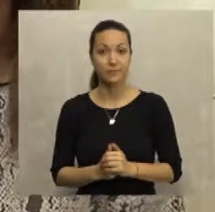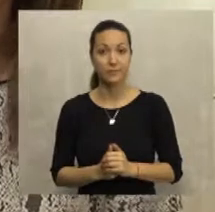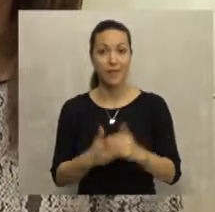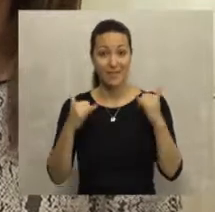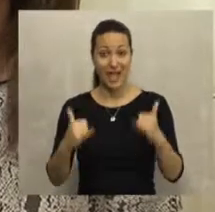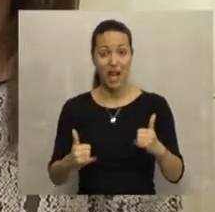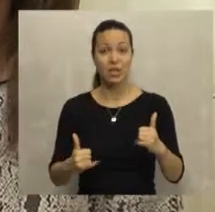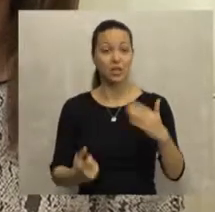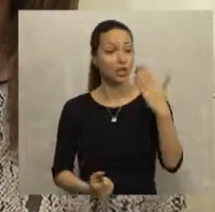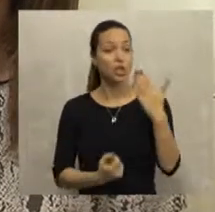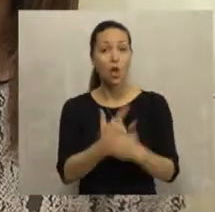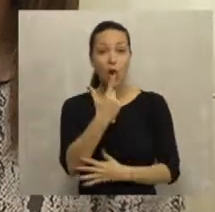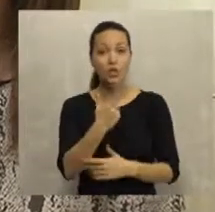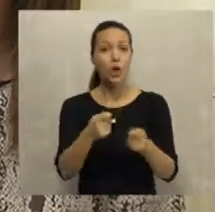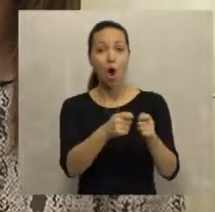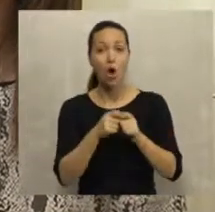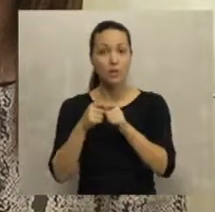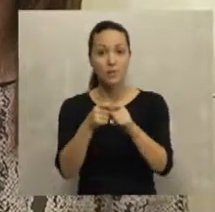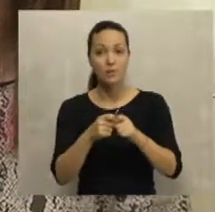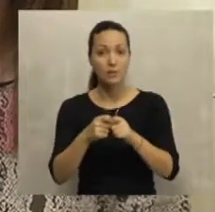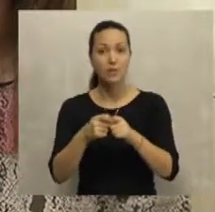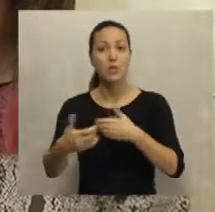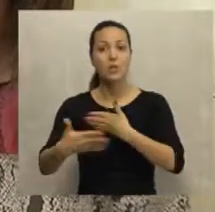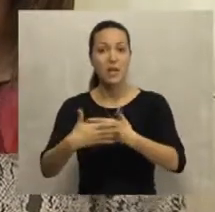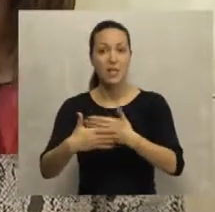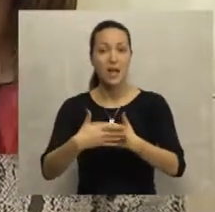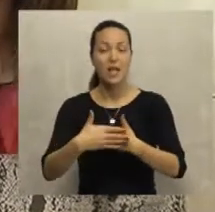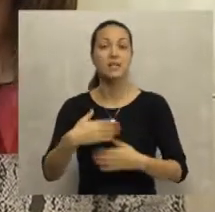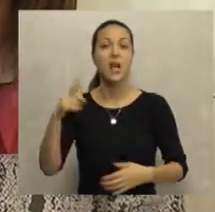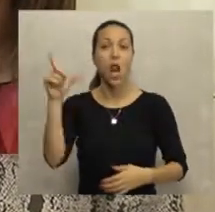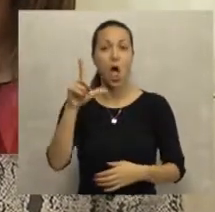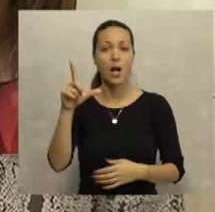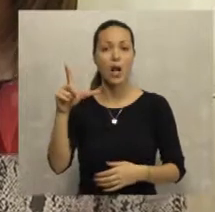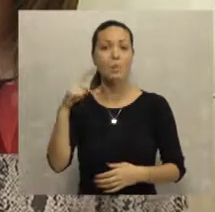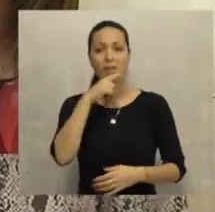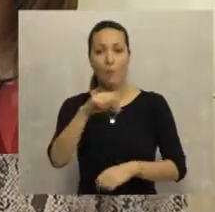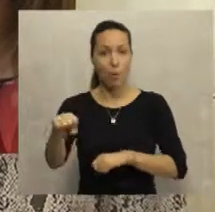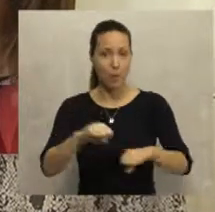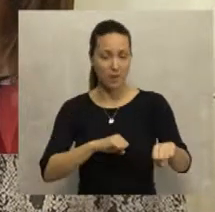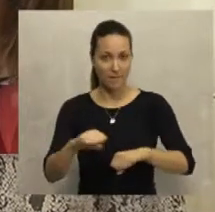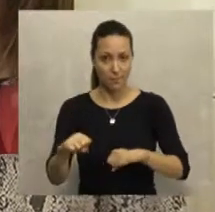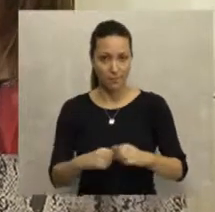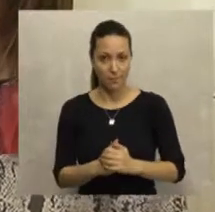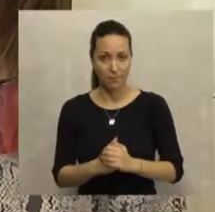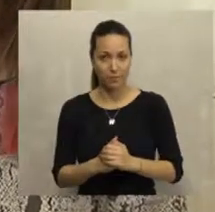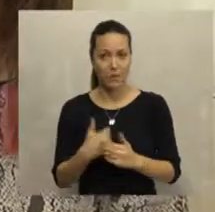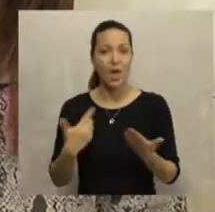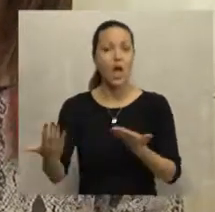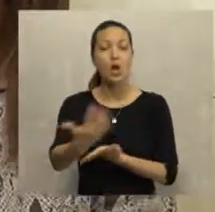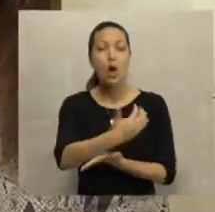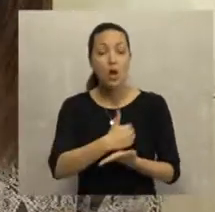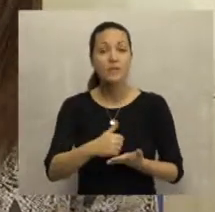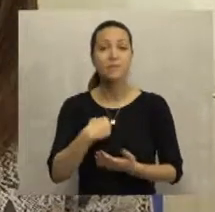današnji događaj smo organizovali u saradnju sa lokalnom samoupravom. Takođe, iskoristila bi